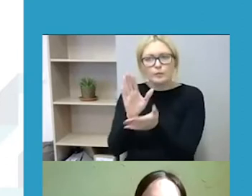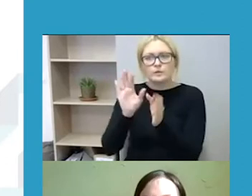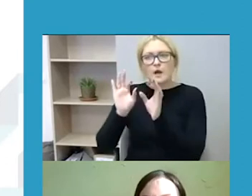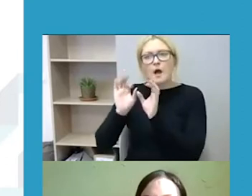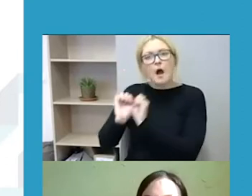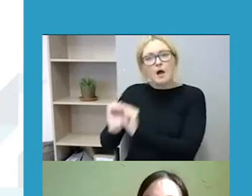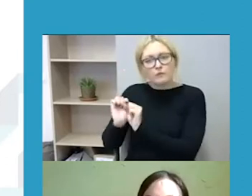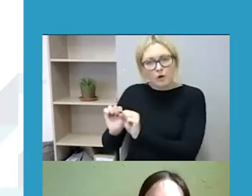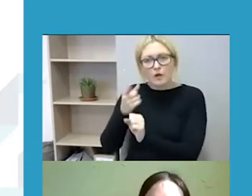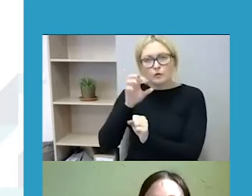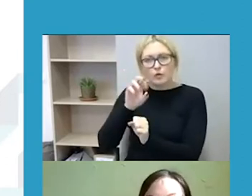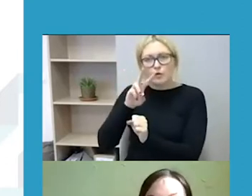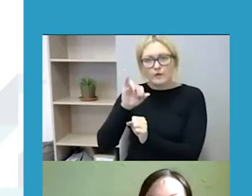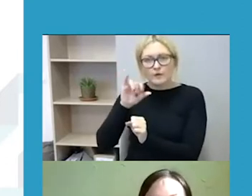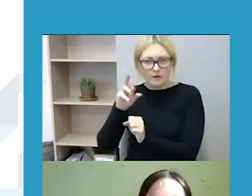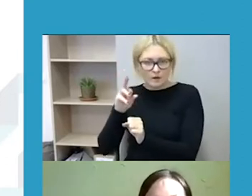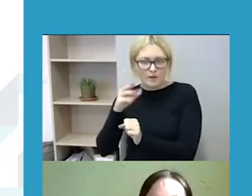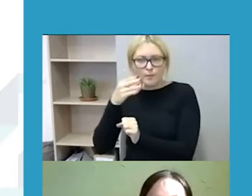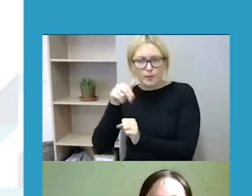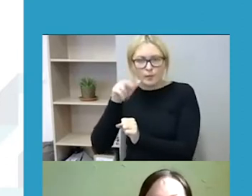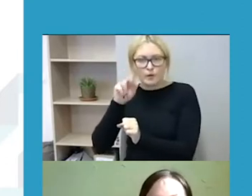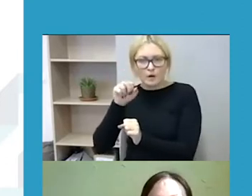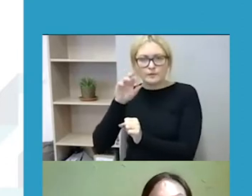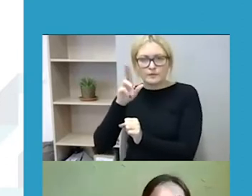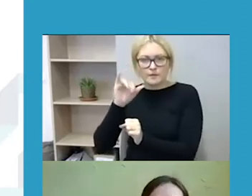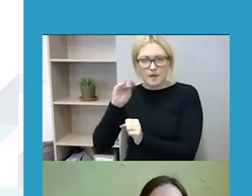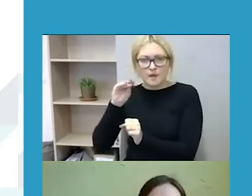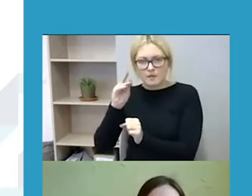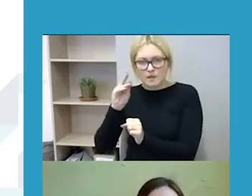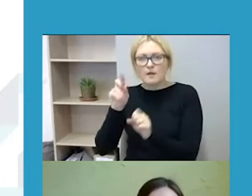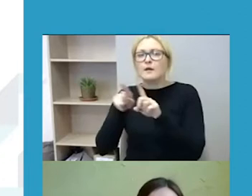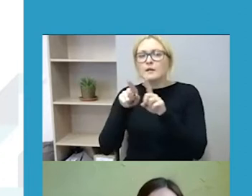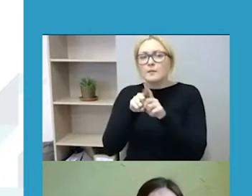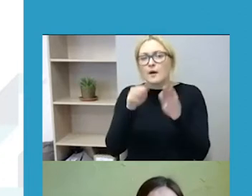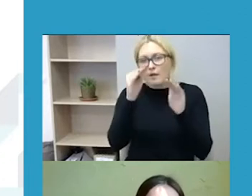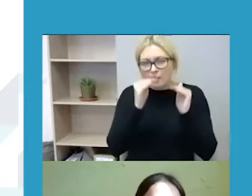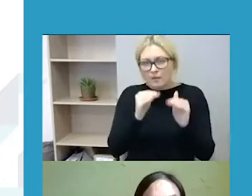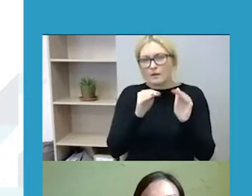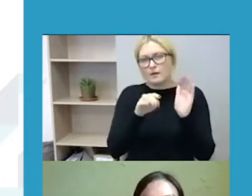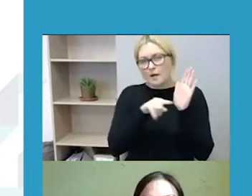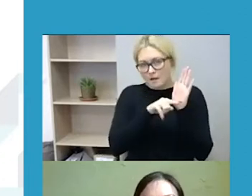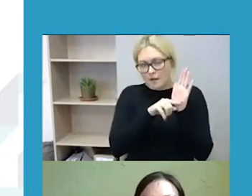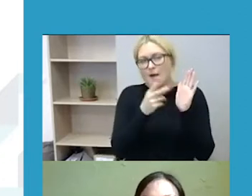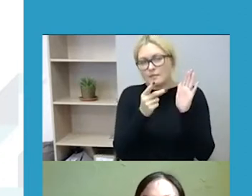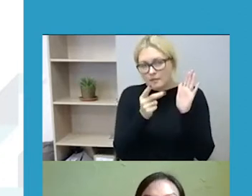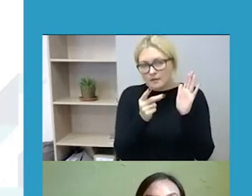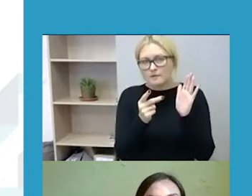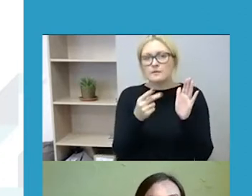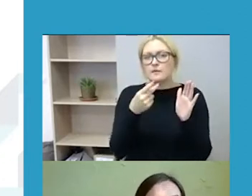Mūrauskinio. Ir kitą probleminį aspektą išskyrime, tai yra nebaudžiamumo fenomeno, nes